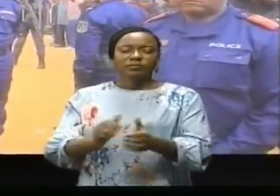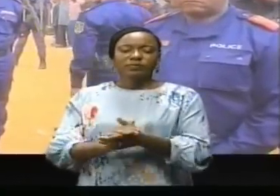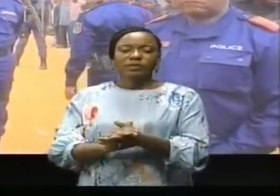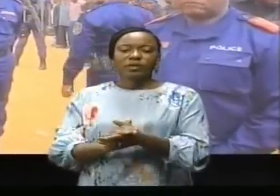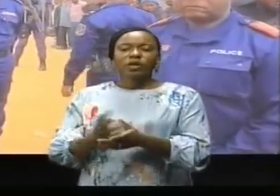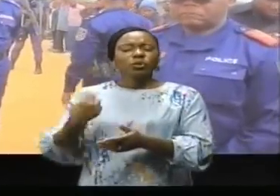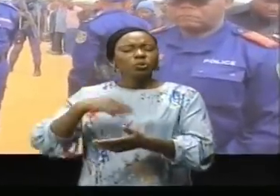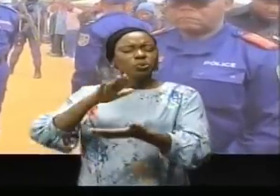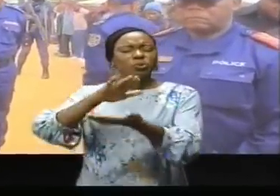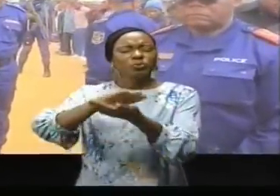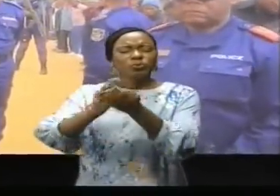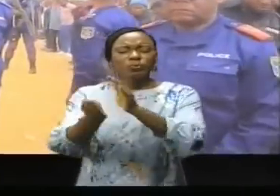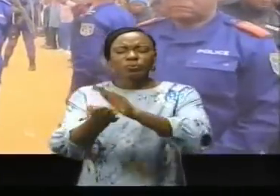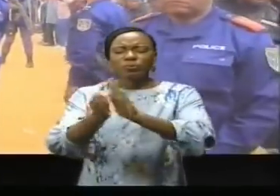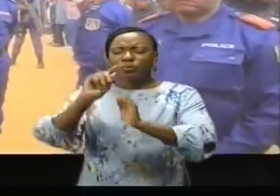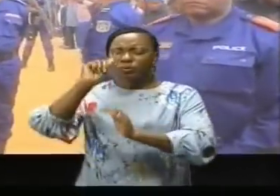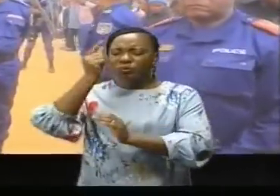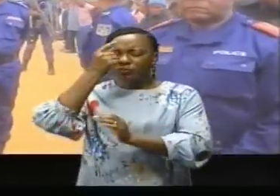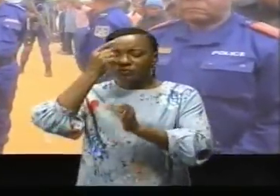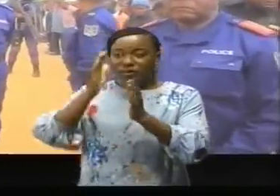Nous supplions les gouverneurs